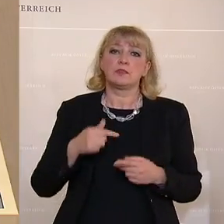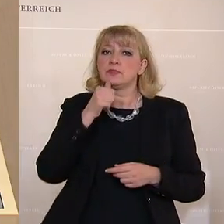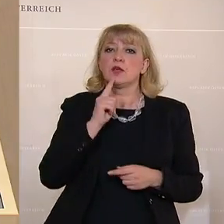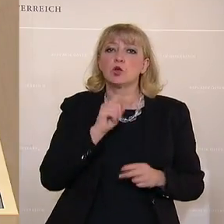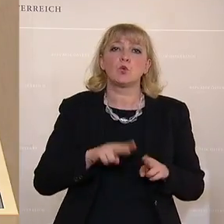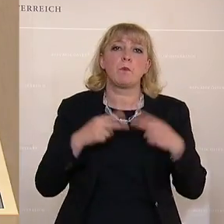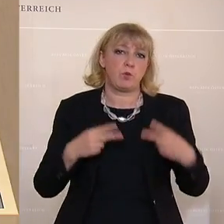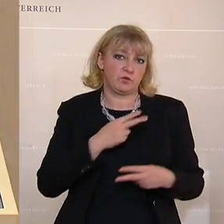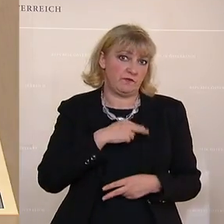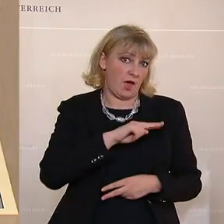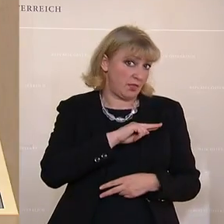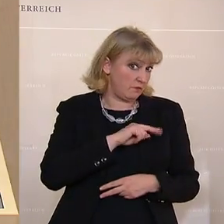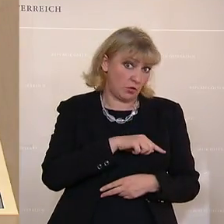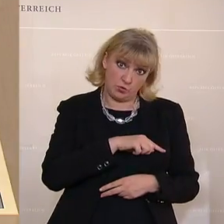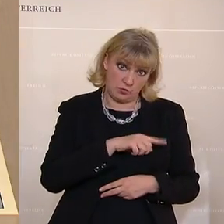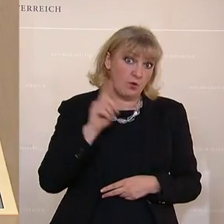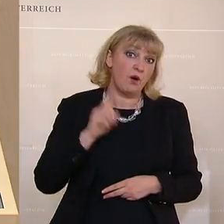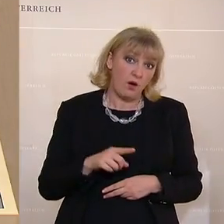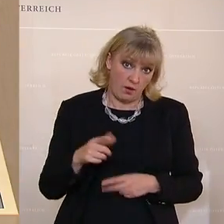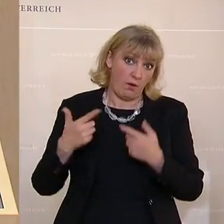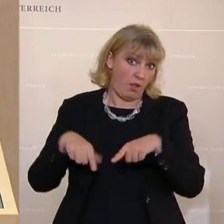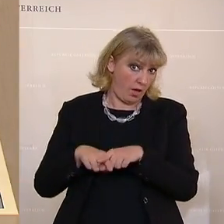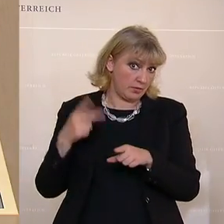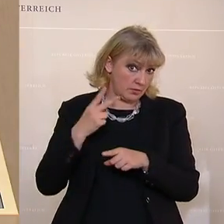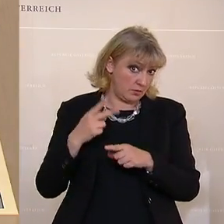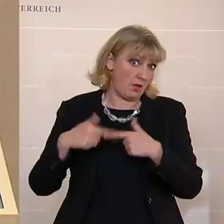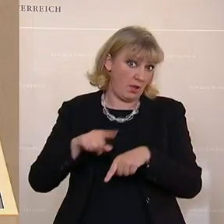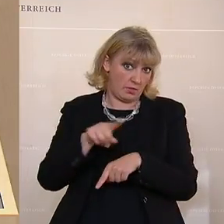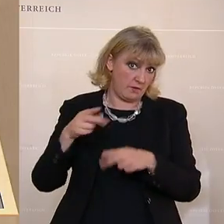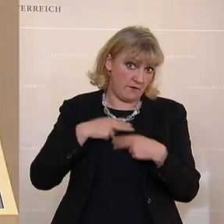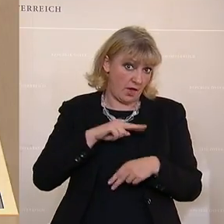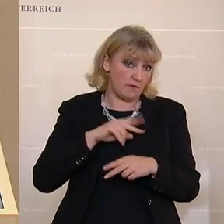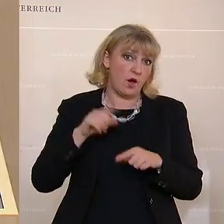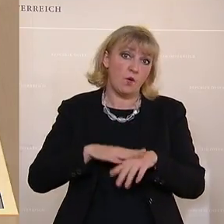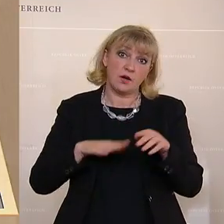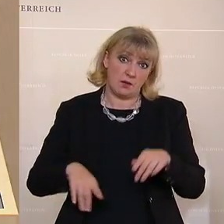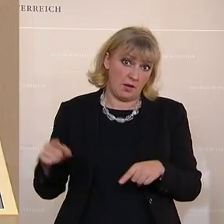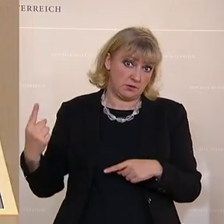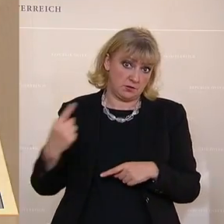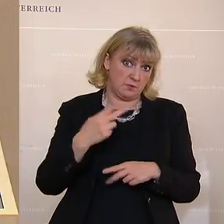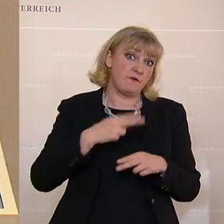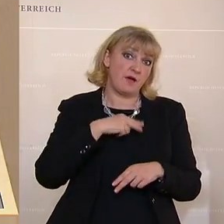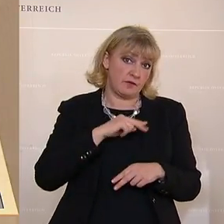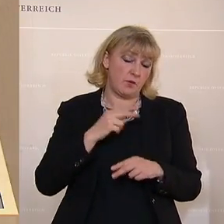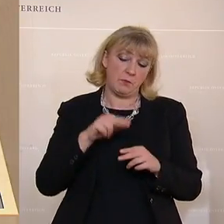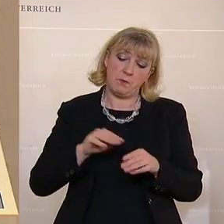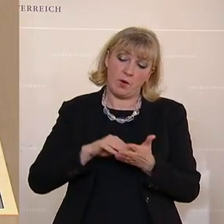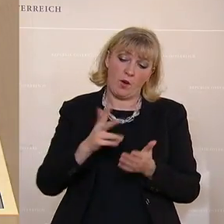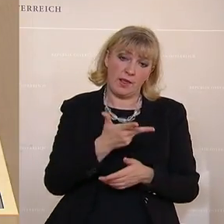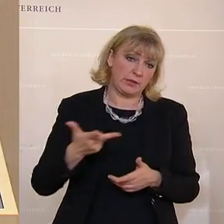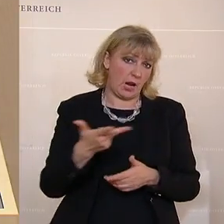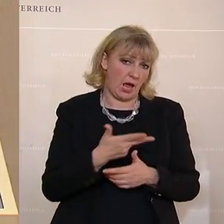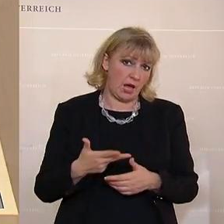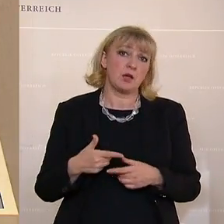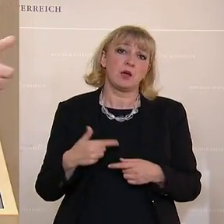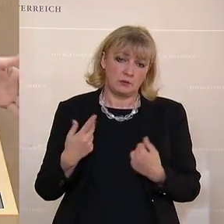Bund, der hier Verantwortung trägt, sondern natürlich auch das Land, die Länder und die Gemeinden, die wir alle drei an Bord brauchen, um hier